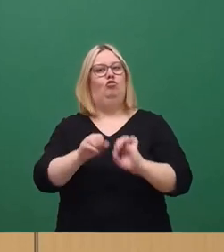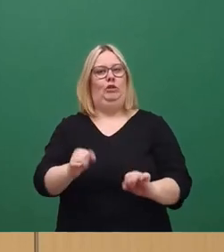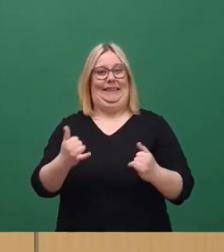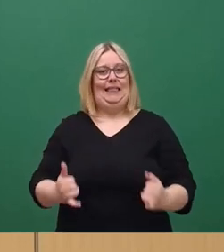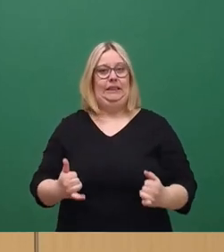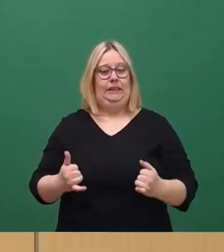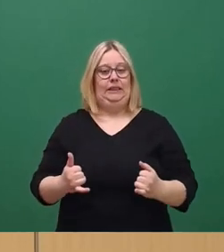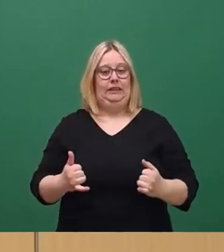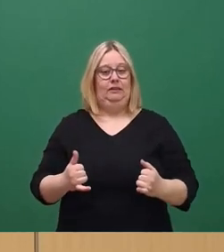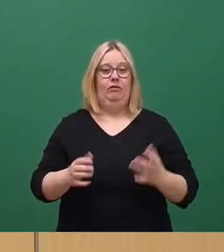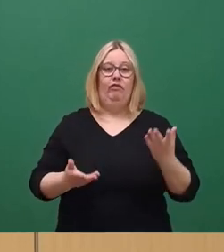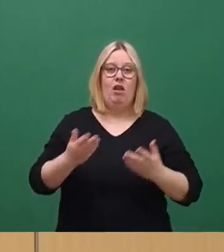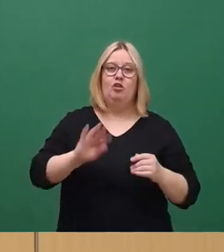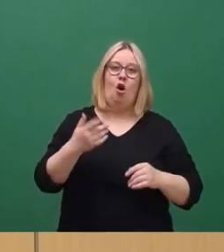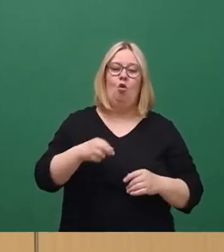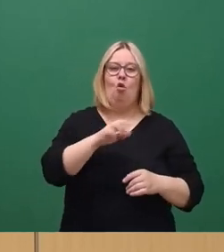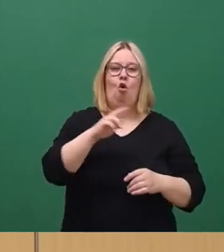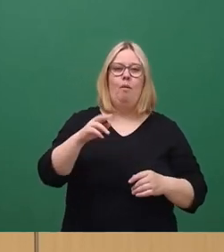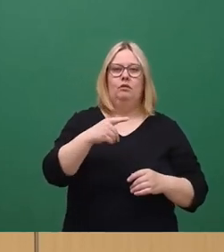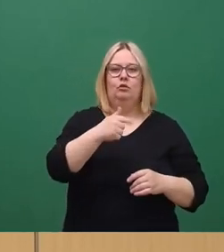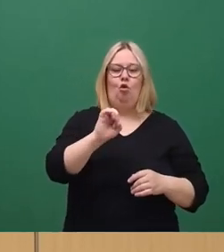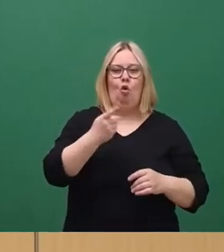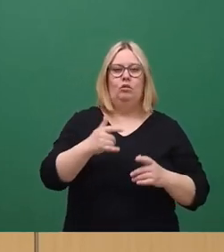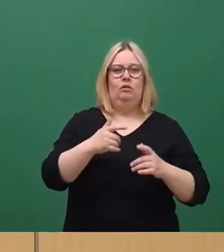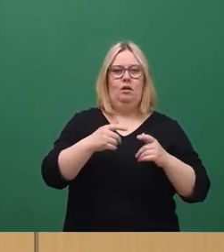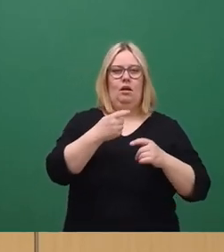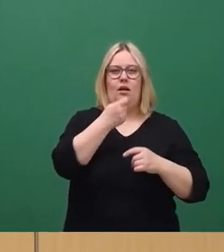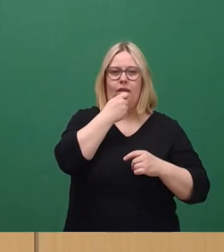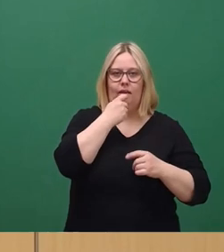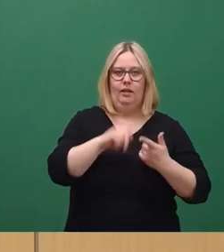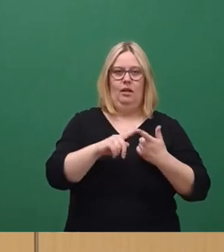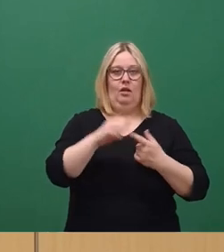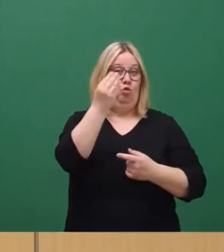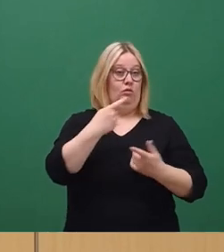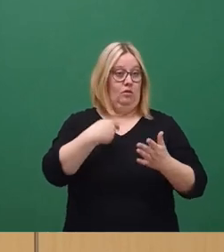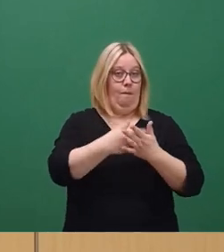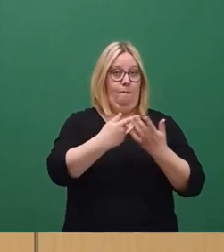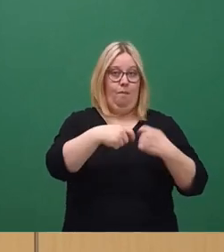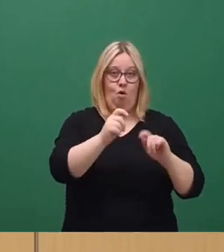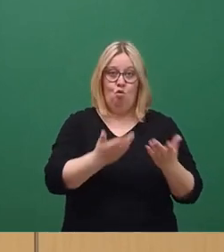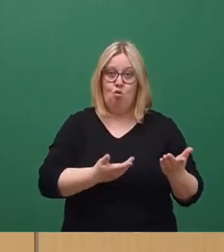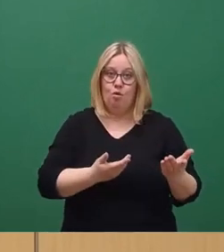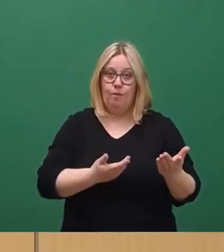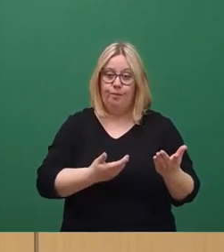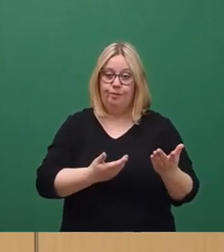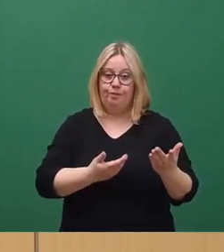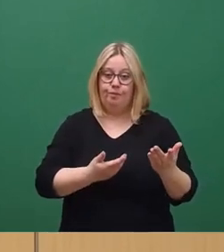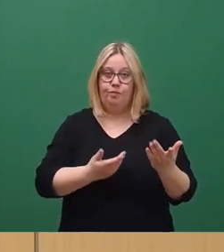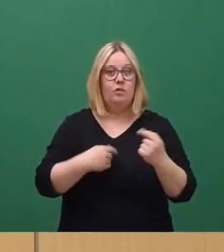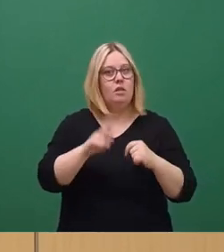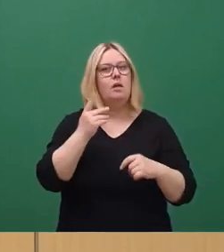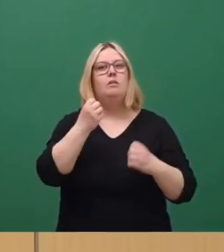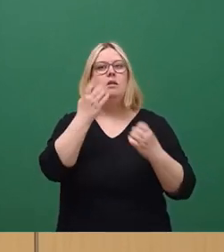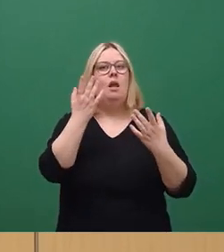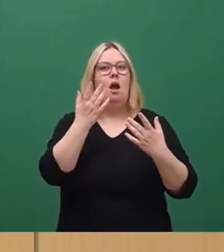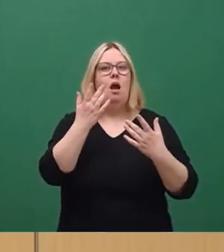warum dann nicht auch die Robotronkantine? Kunst am Bau. Sie ist in der Sprache ihrer Zeit formuliert,